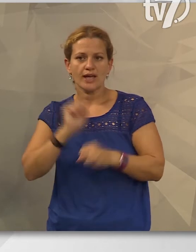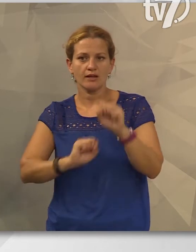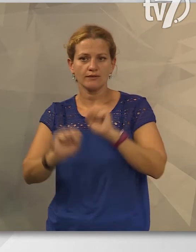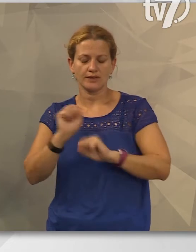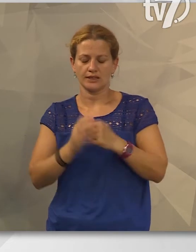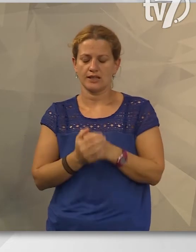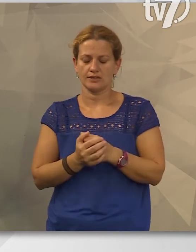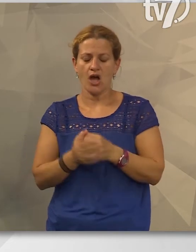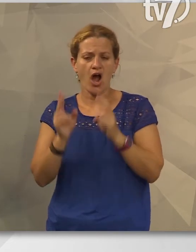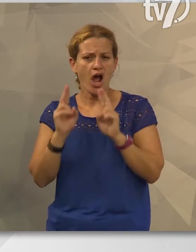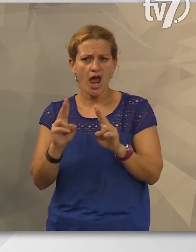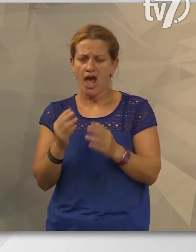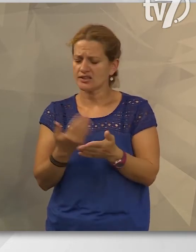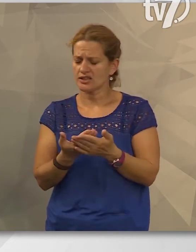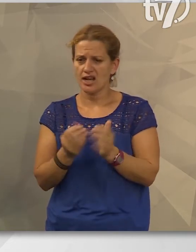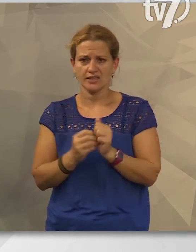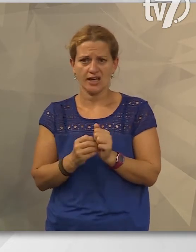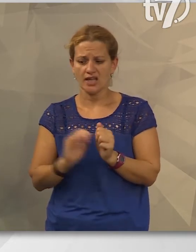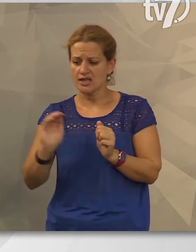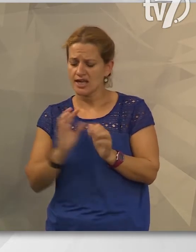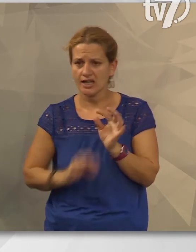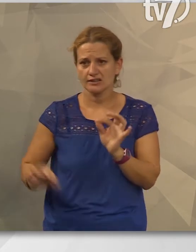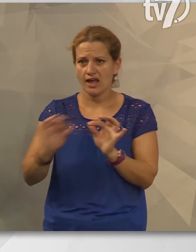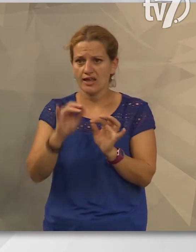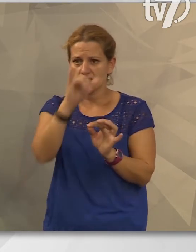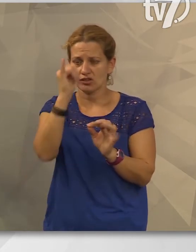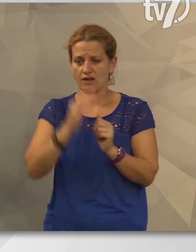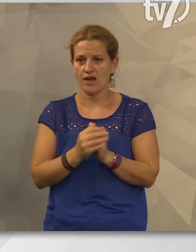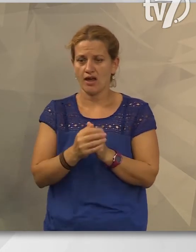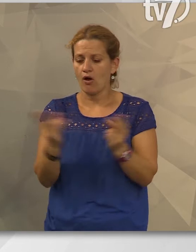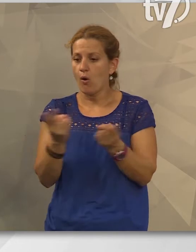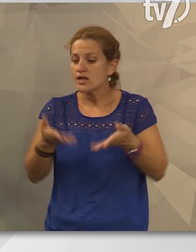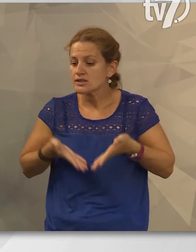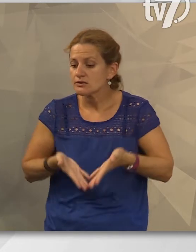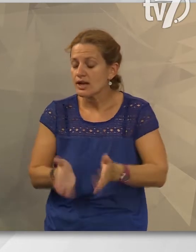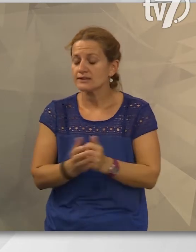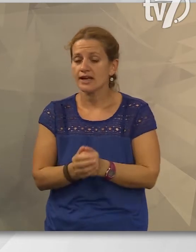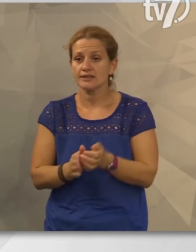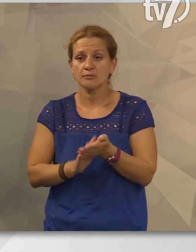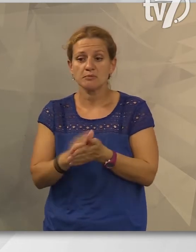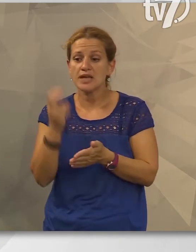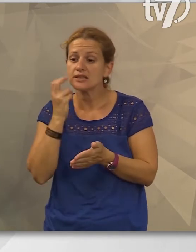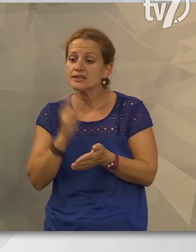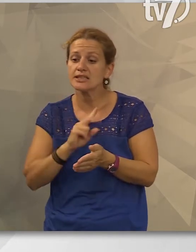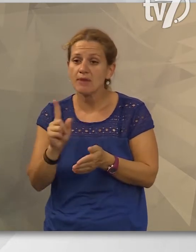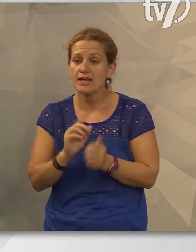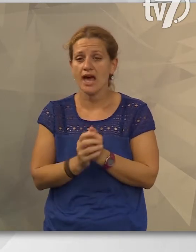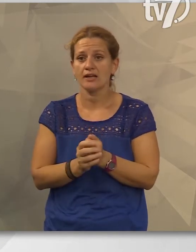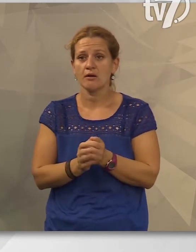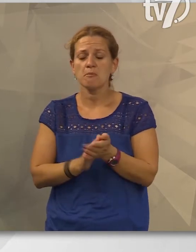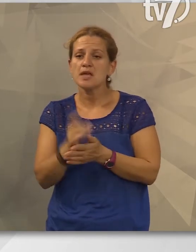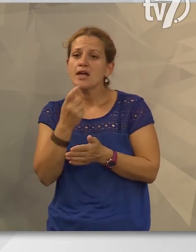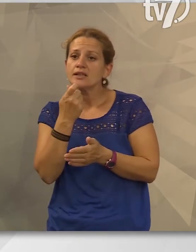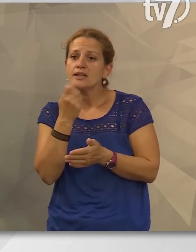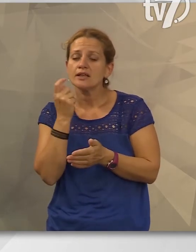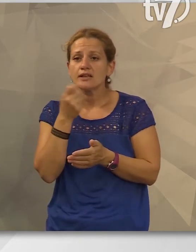védeni. Ha lehetne legyen fönt a gyereknek a teljes neve, hogy hol született, milyen intézményben jár, milyen ételt szeret, mi